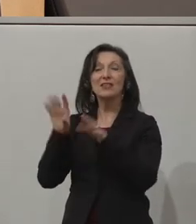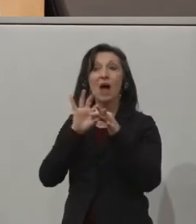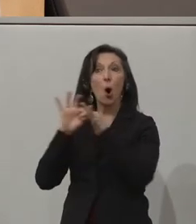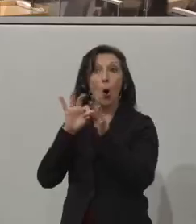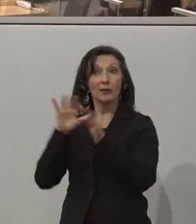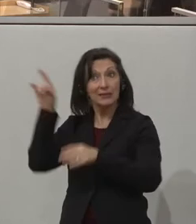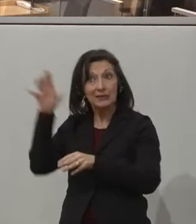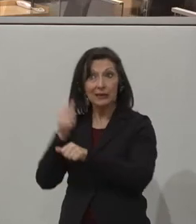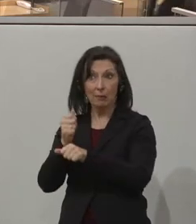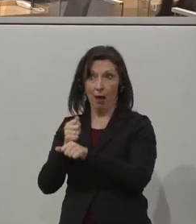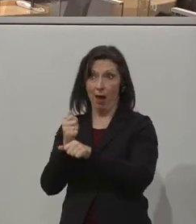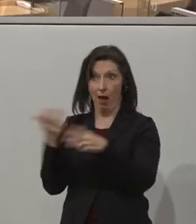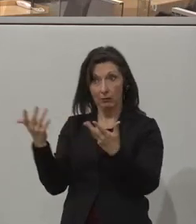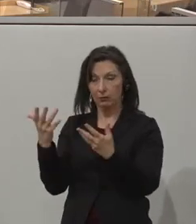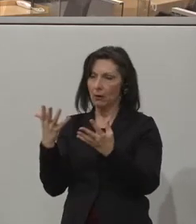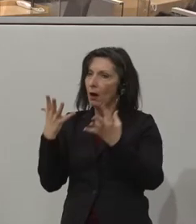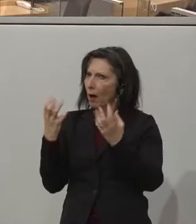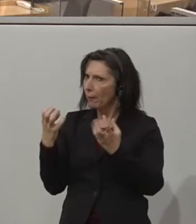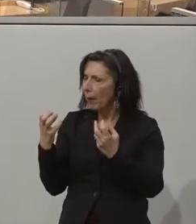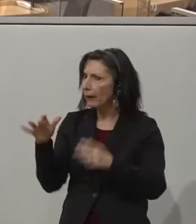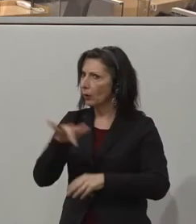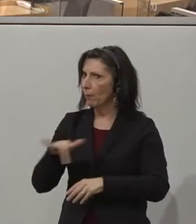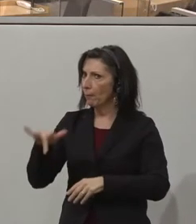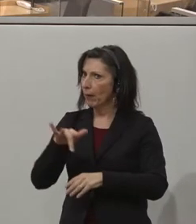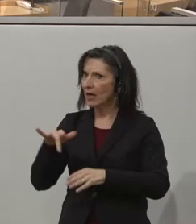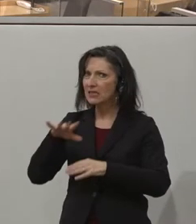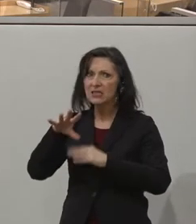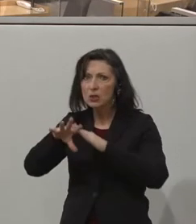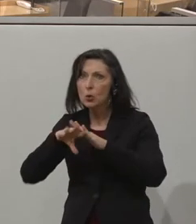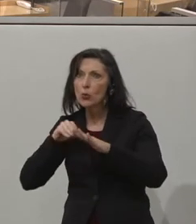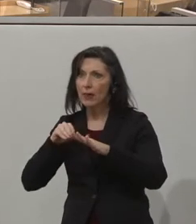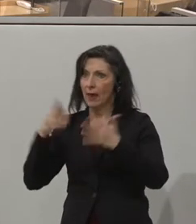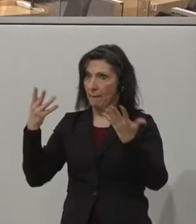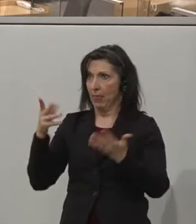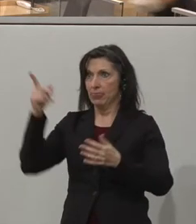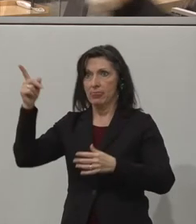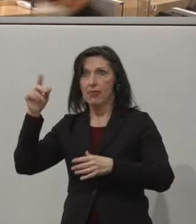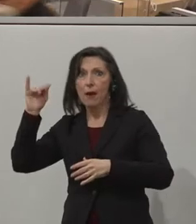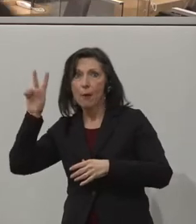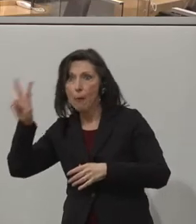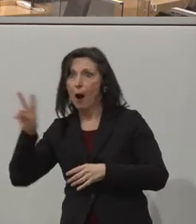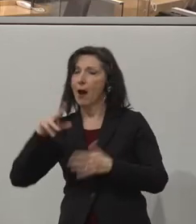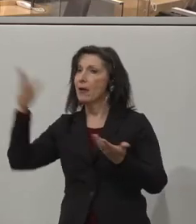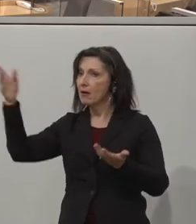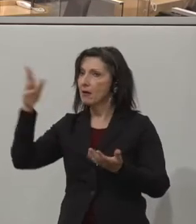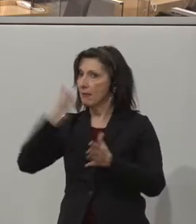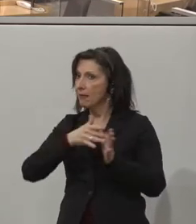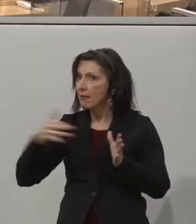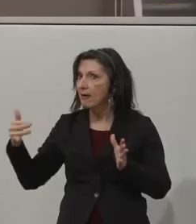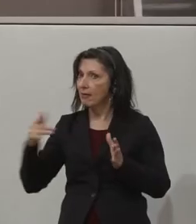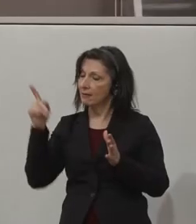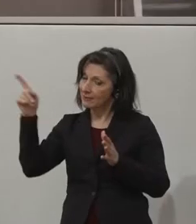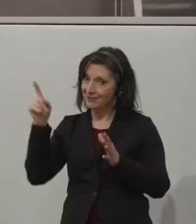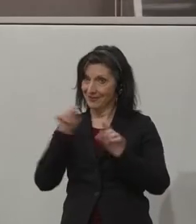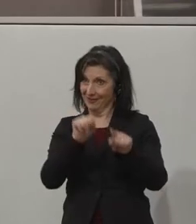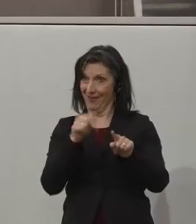ja Praktikumsplätze, die die Unternehmen, in dem Fall EY in Irland, den Absolventen dieses